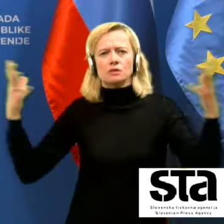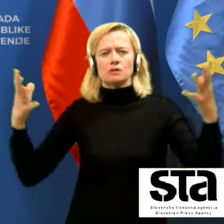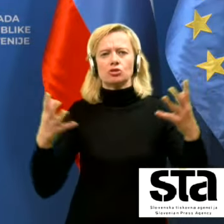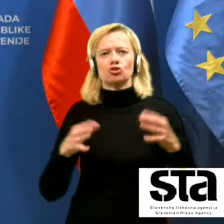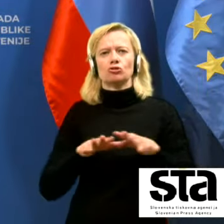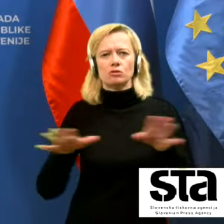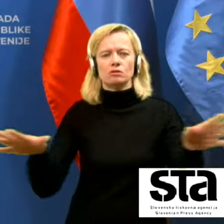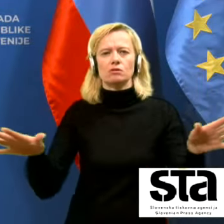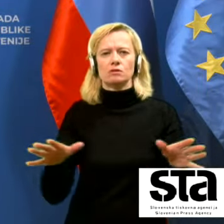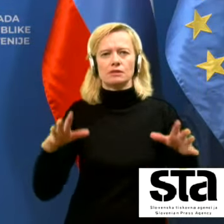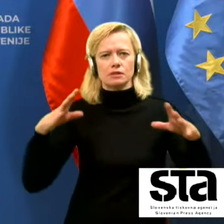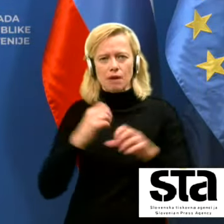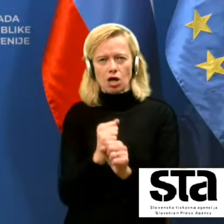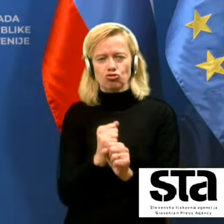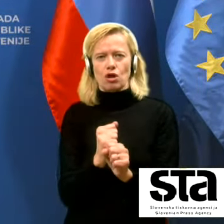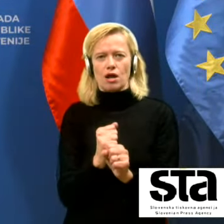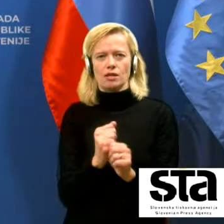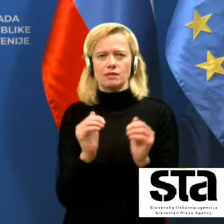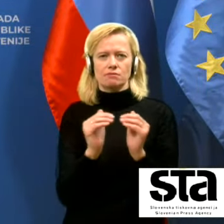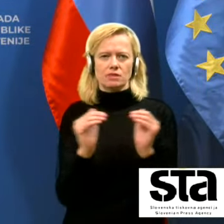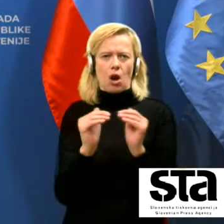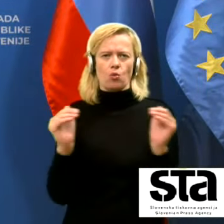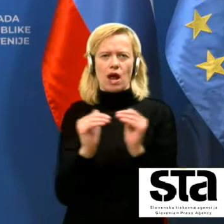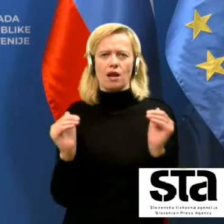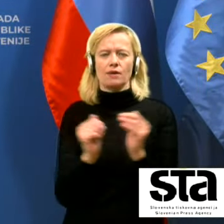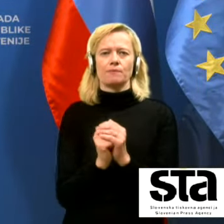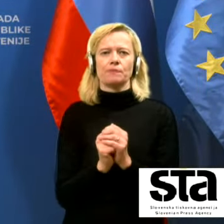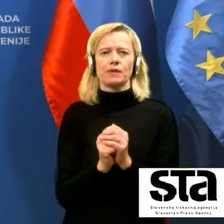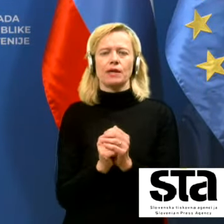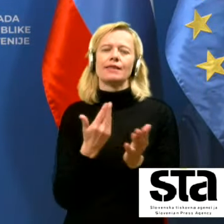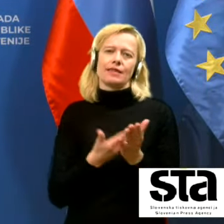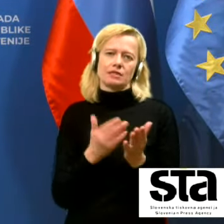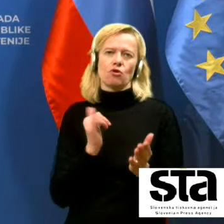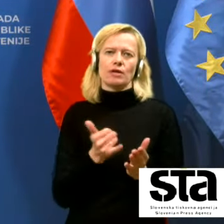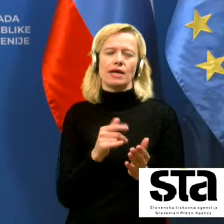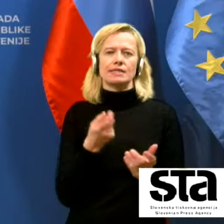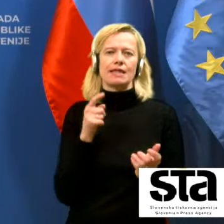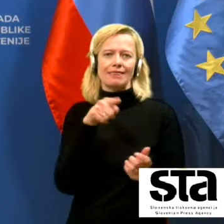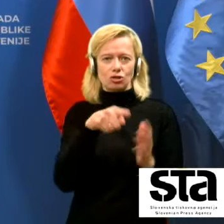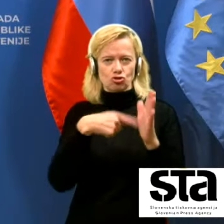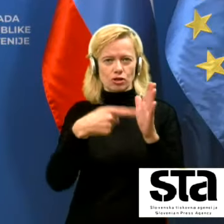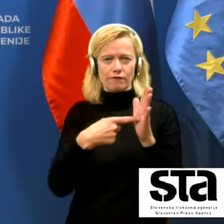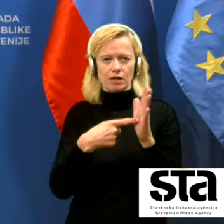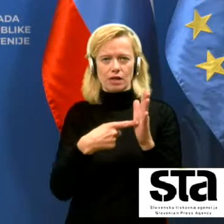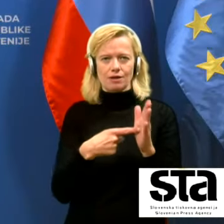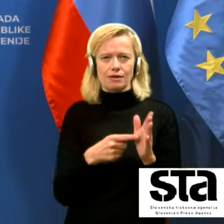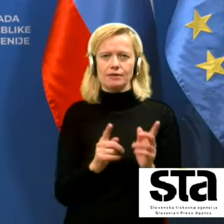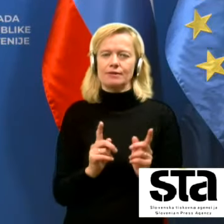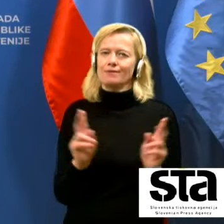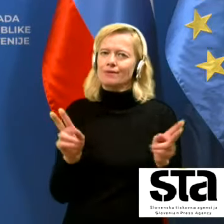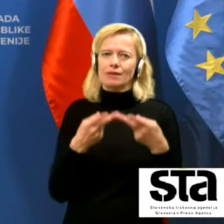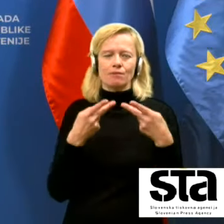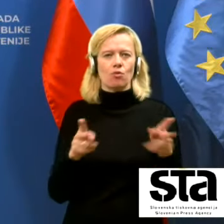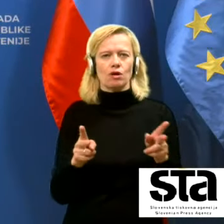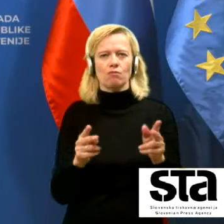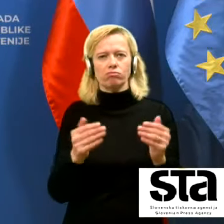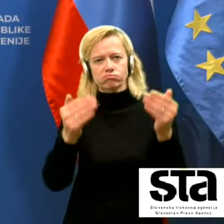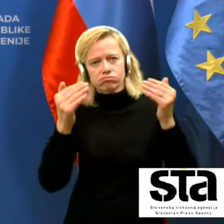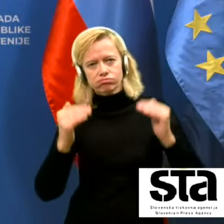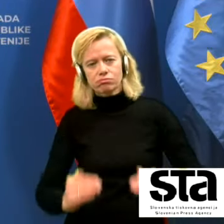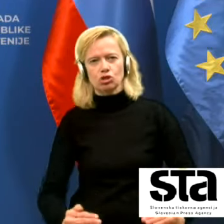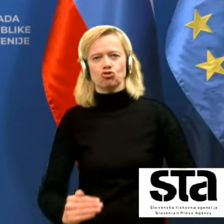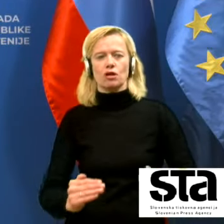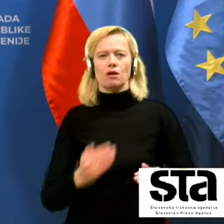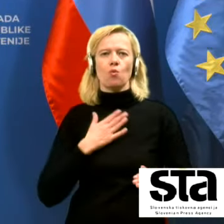zmanjšali in zravnali. Dejstvo je pa, da se iz te številke nikakor ne spravimo na nižji nivo, se